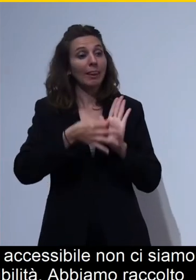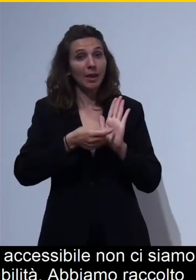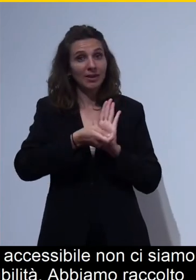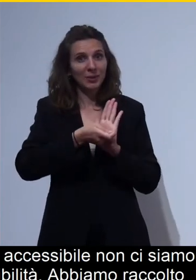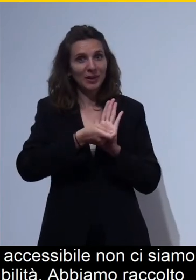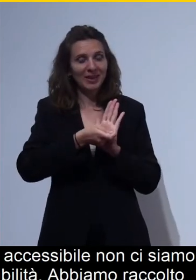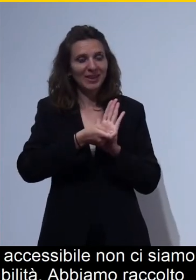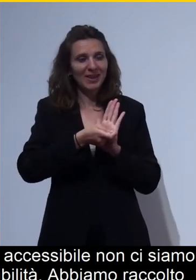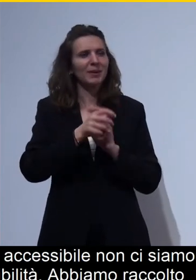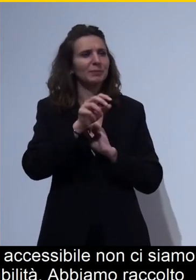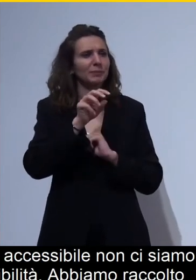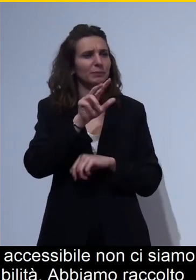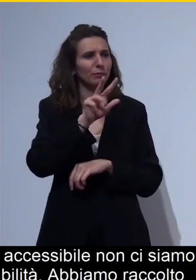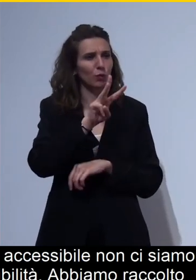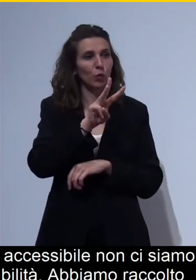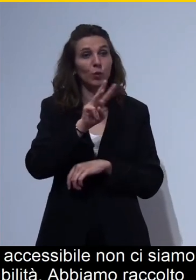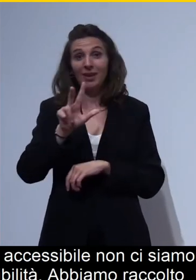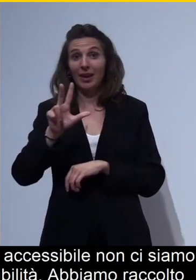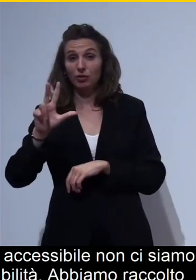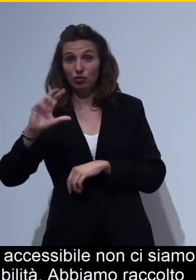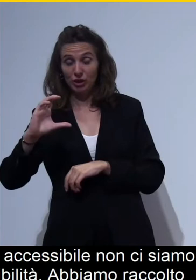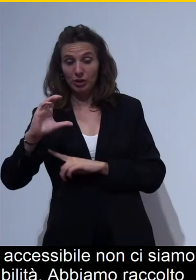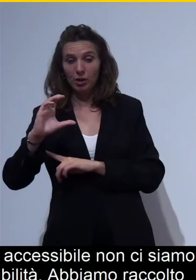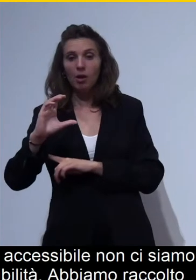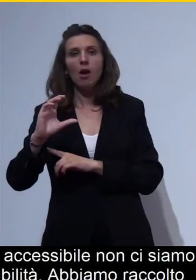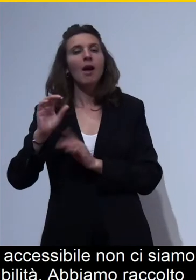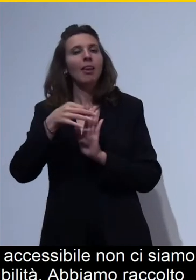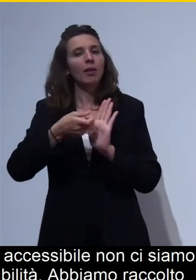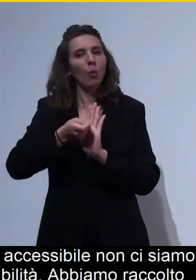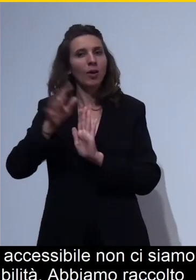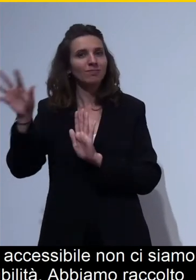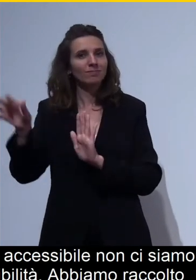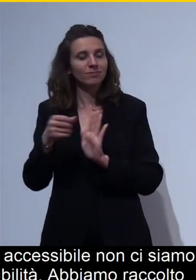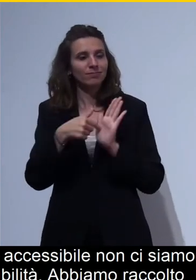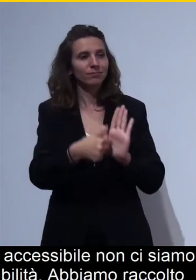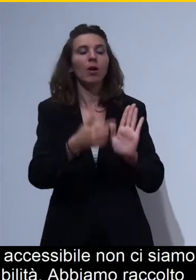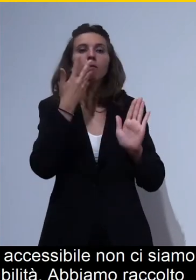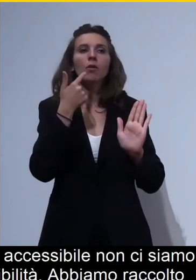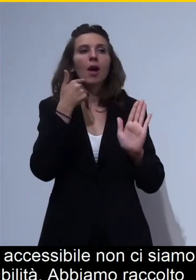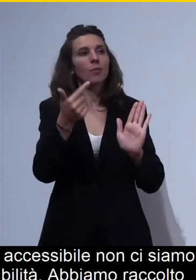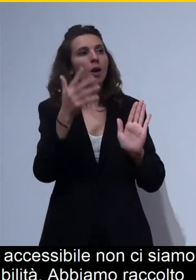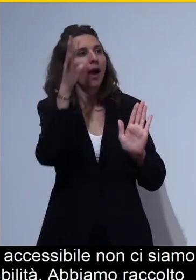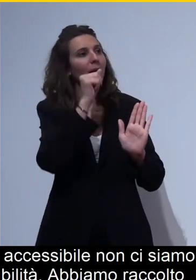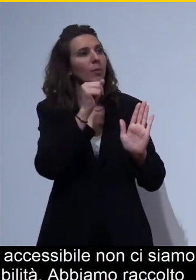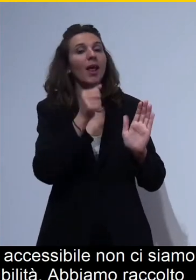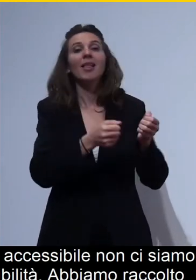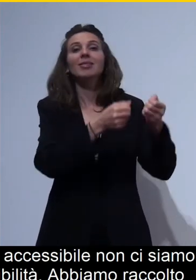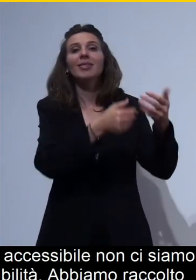per far capire un po' per raccogliere i dati